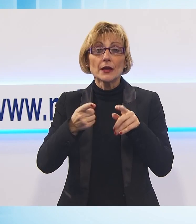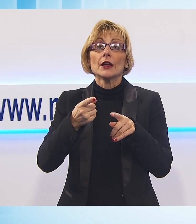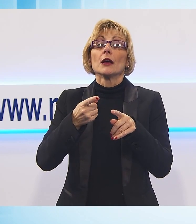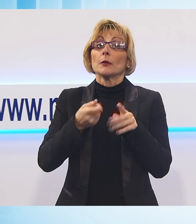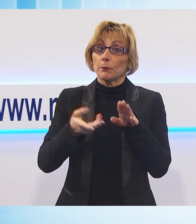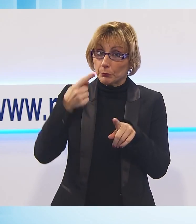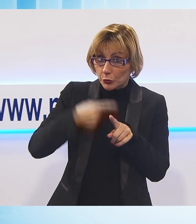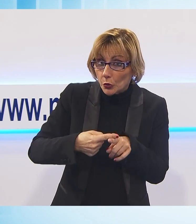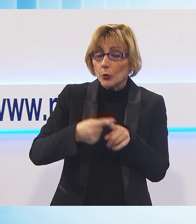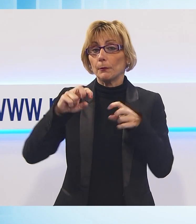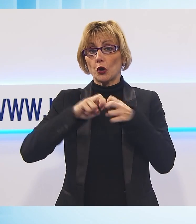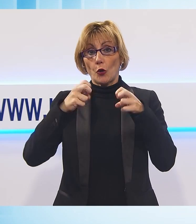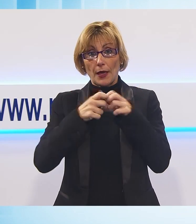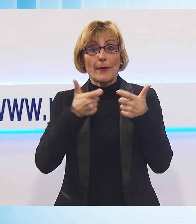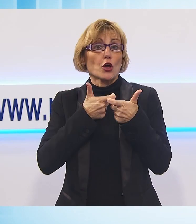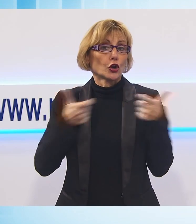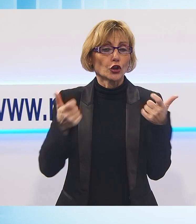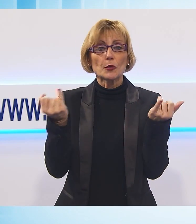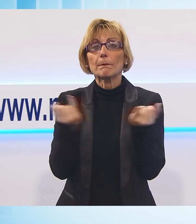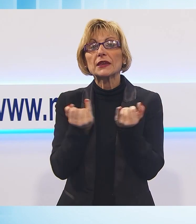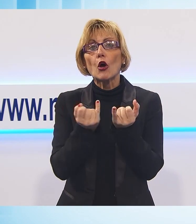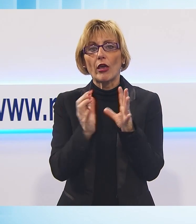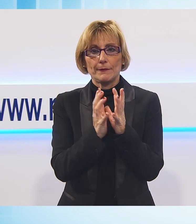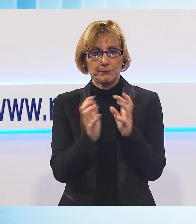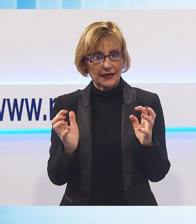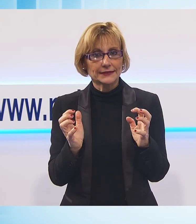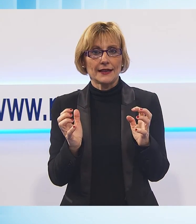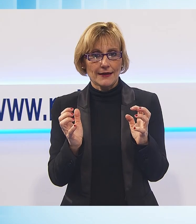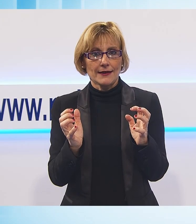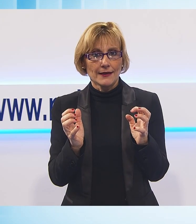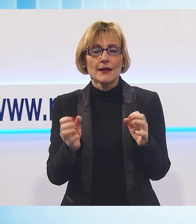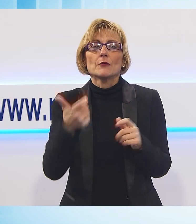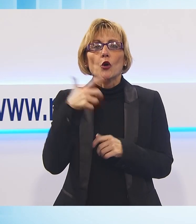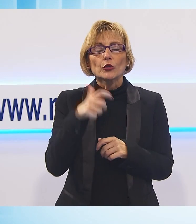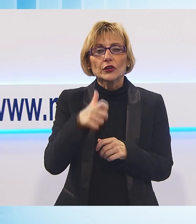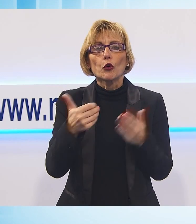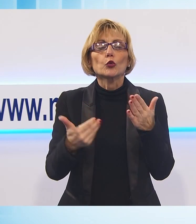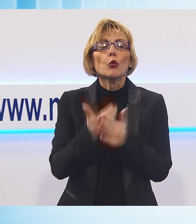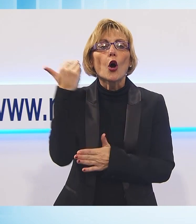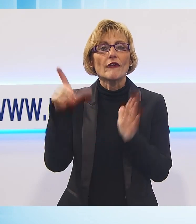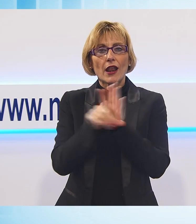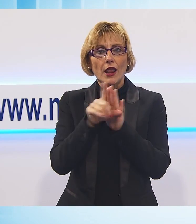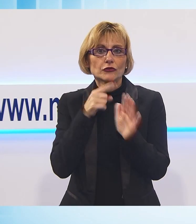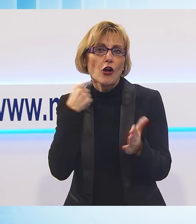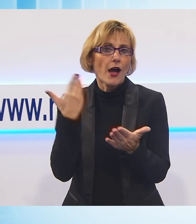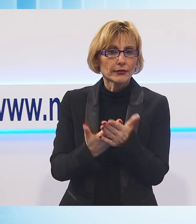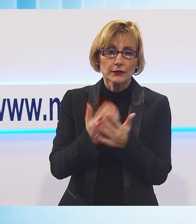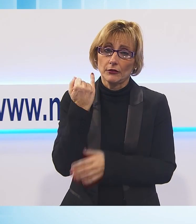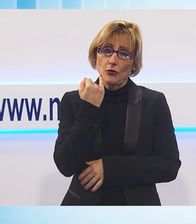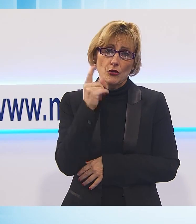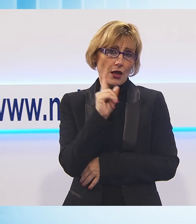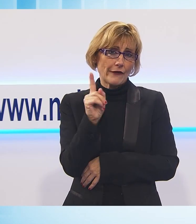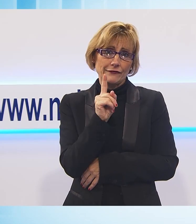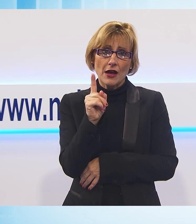imprese perché doversi adeguare alle nuove normative non è facile e anche nel